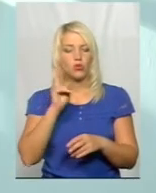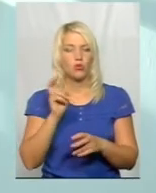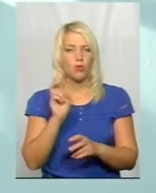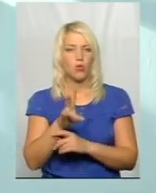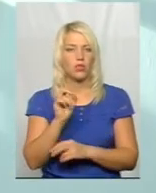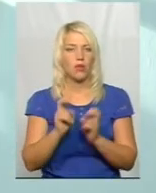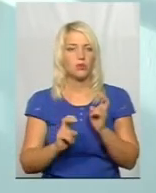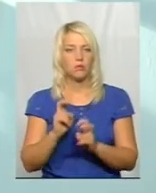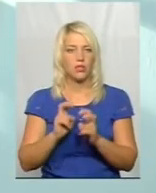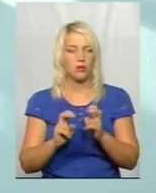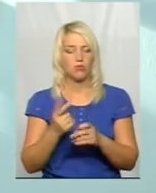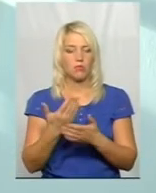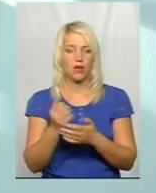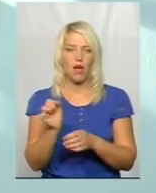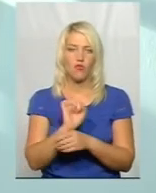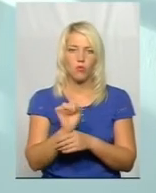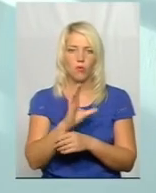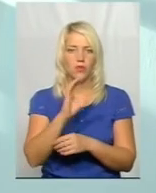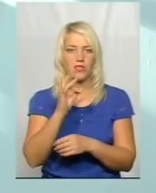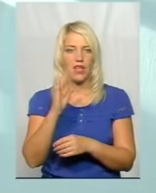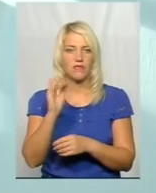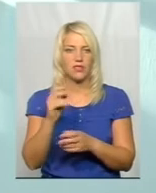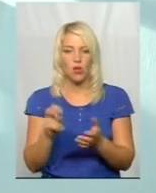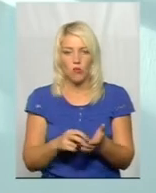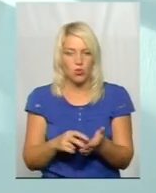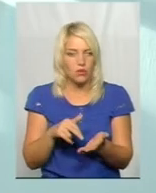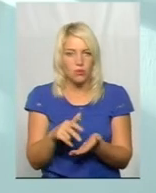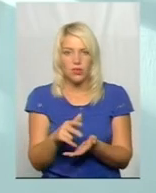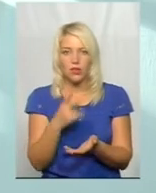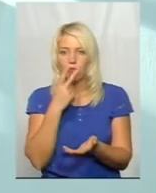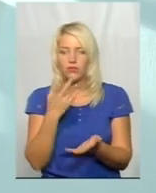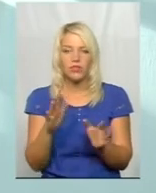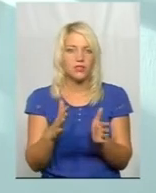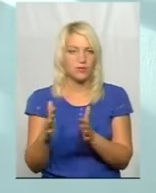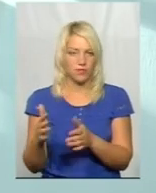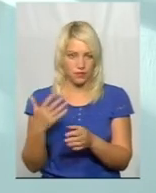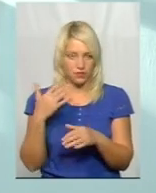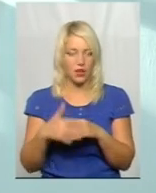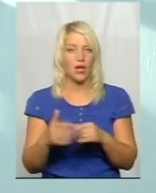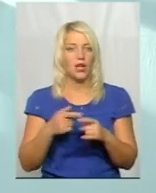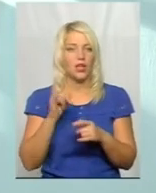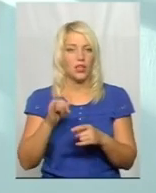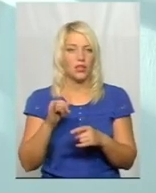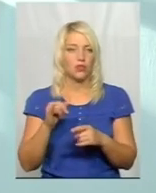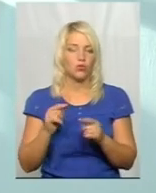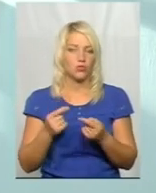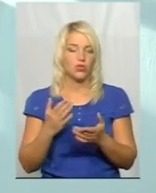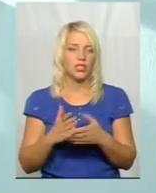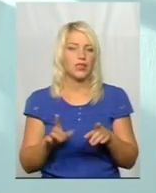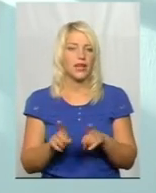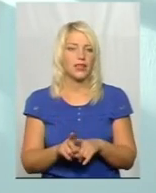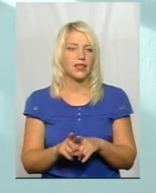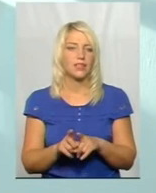навіть автомобільного сервісу, він просто боїться підійти, і десь якісь моменти. Тому є такий процес,